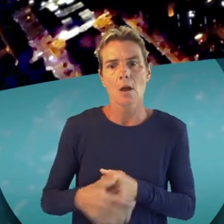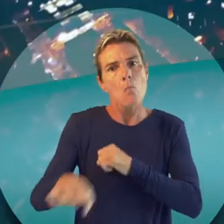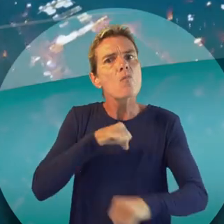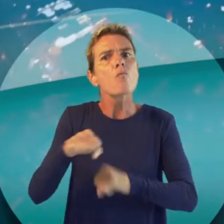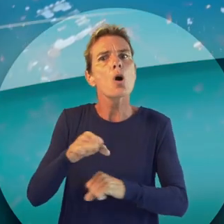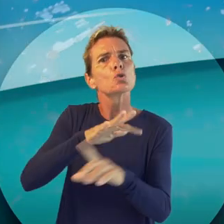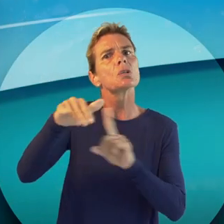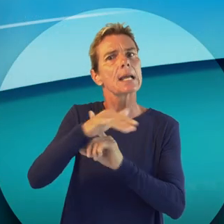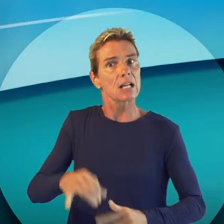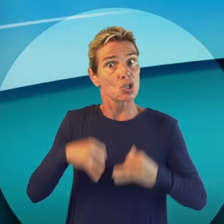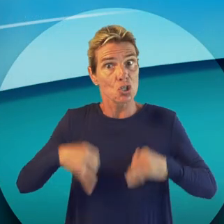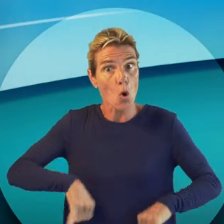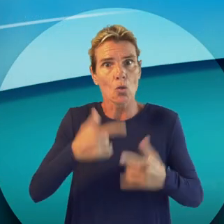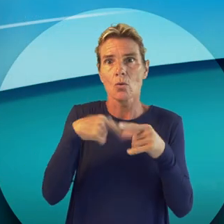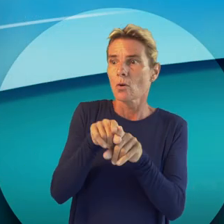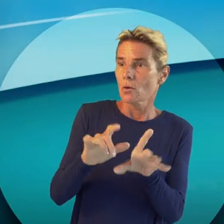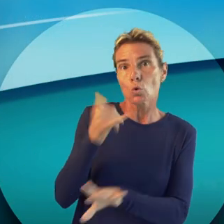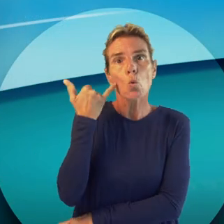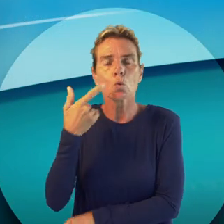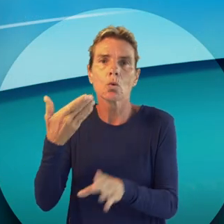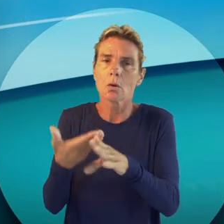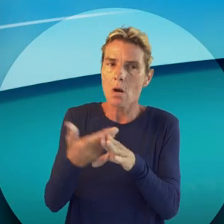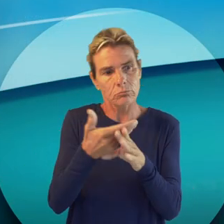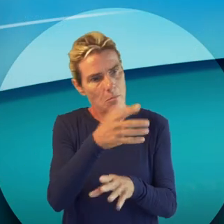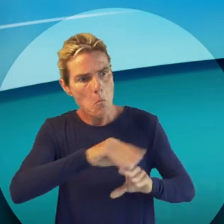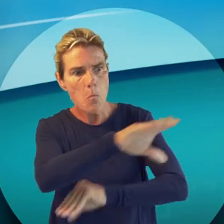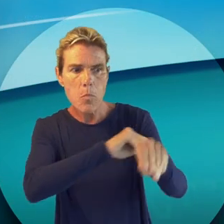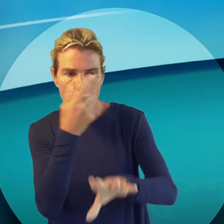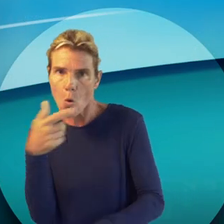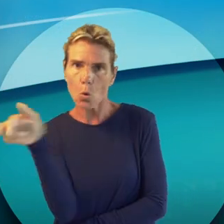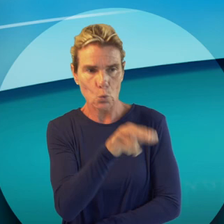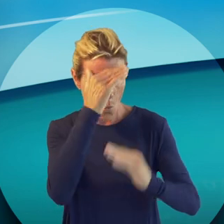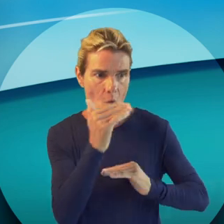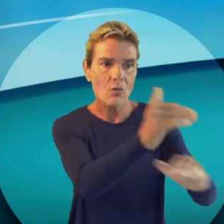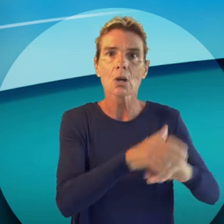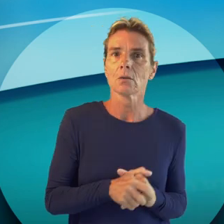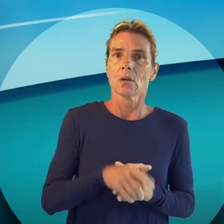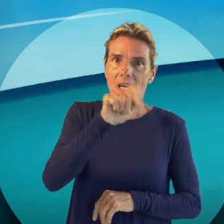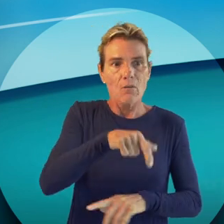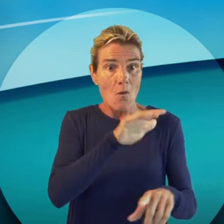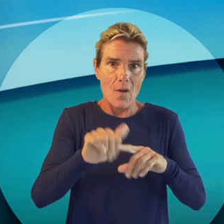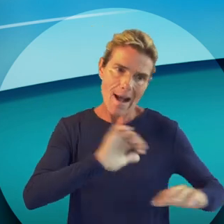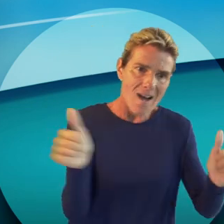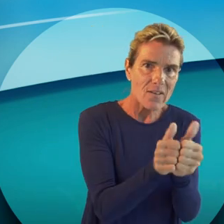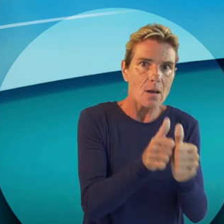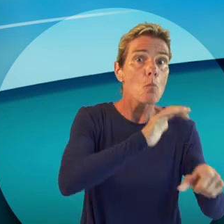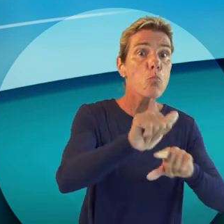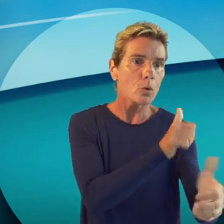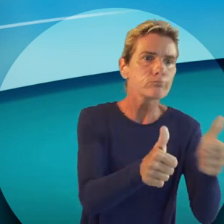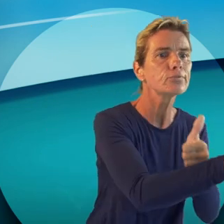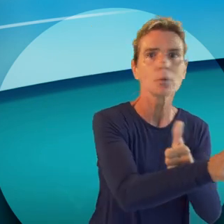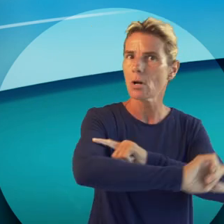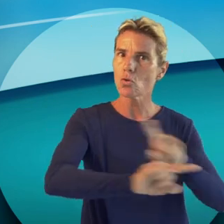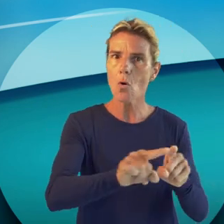Le mouvement social des Gilets jaunes nous conforte dans l'idée qu'il faille regagner la confiance de la population. Il faut faire avec et non pour,